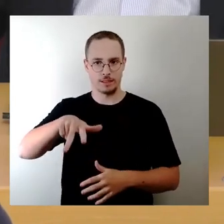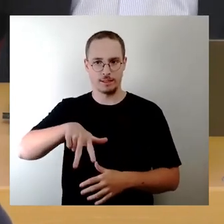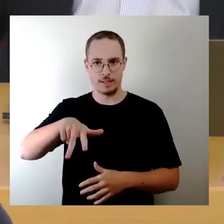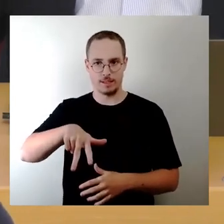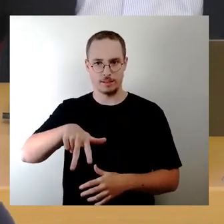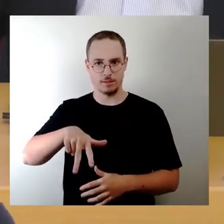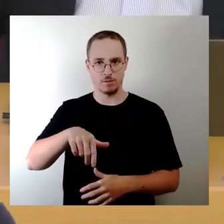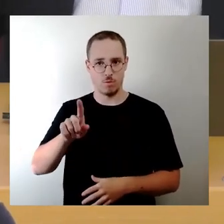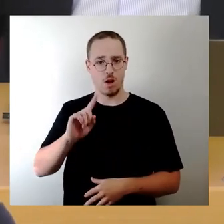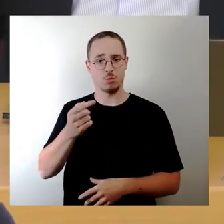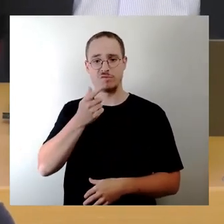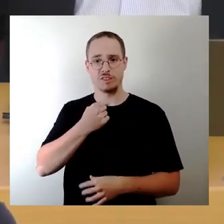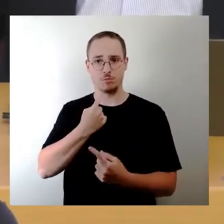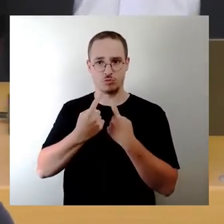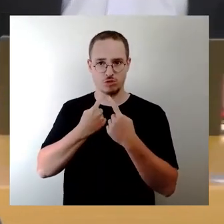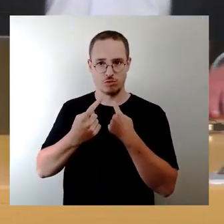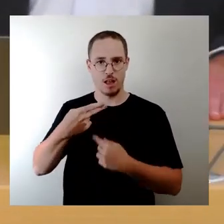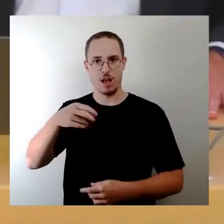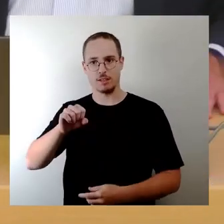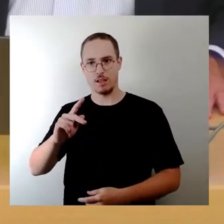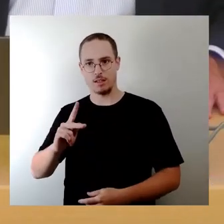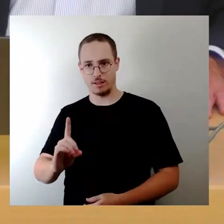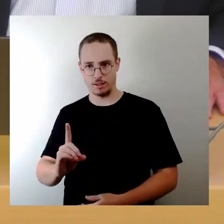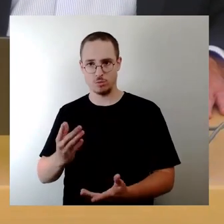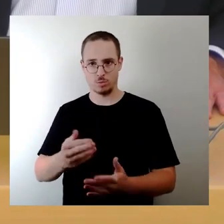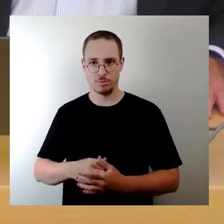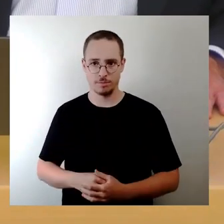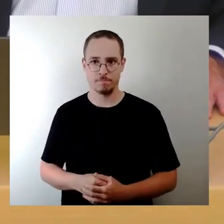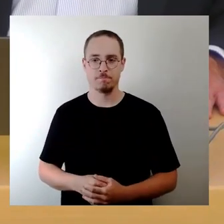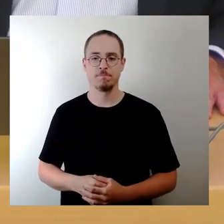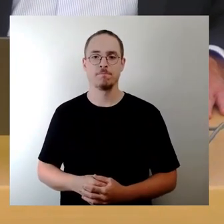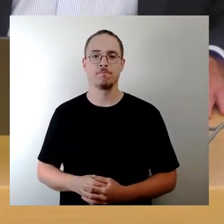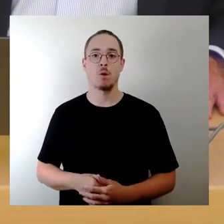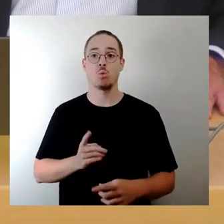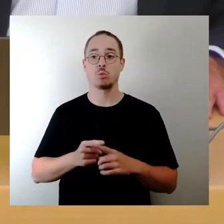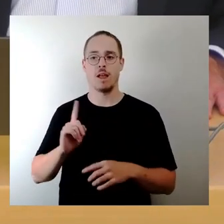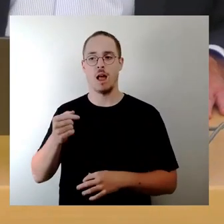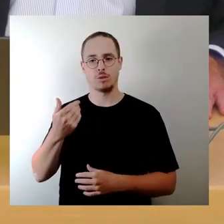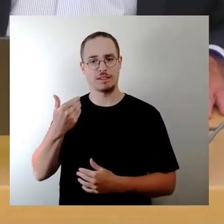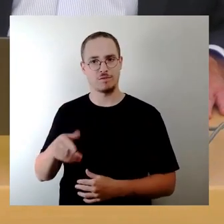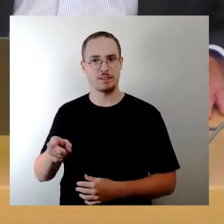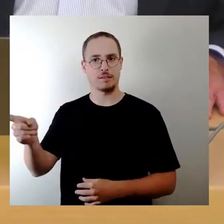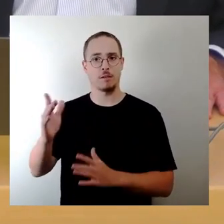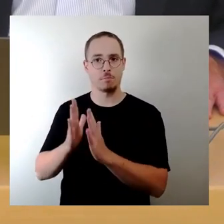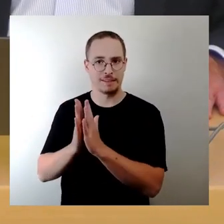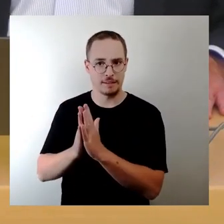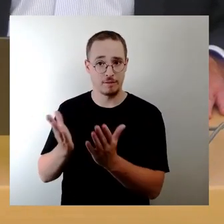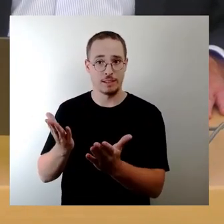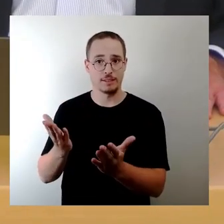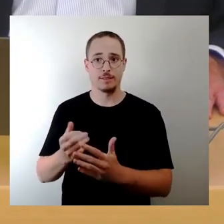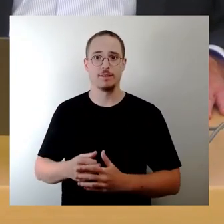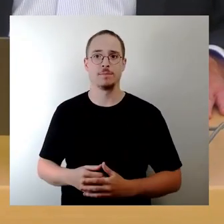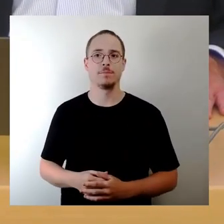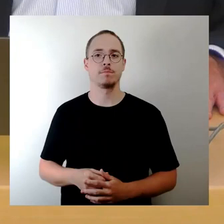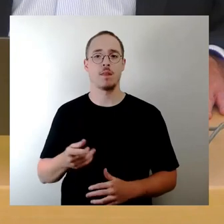was die HSKD angeht. Und es ist auch gebeten worden, dass wir auf jeden Fall den Top 20, das ist der